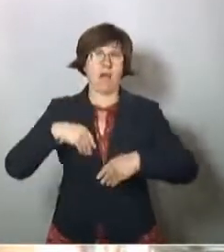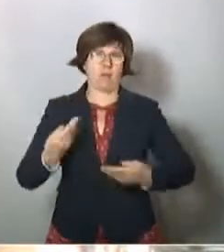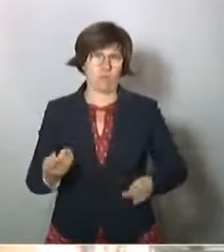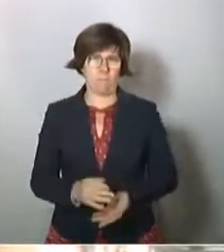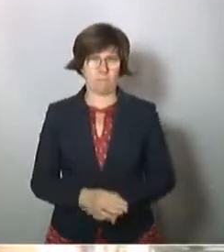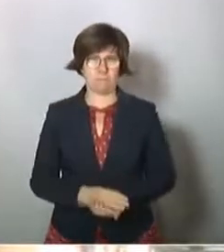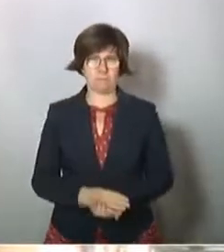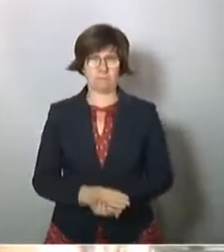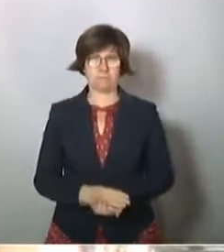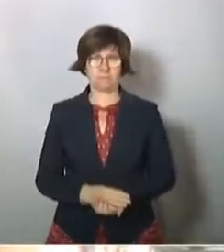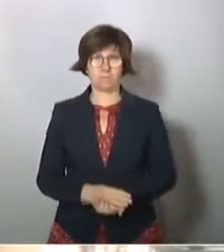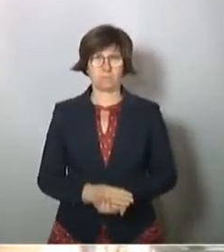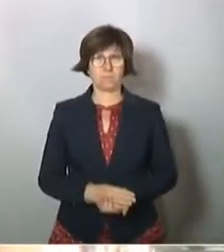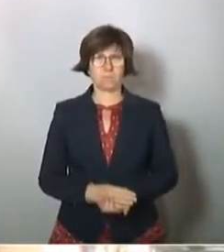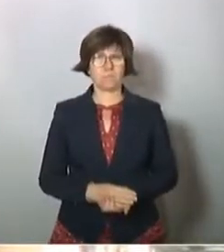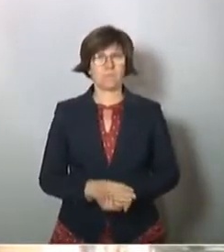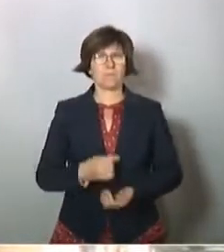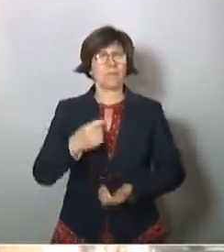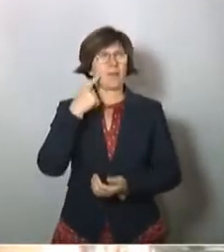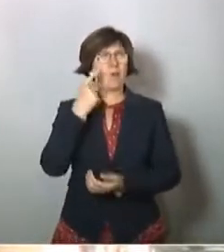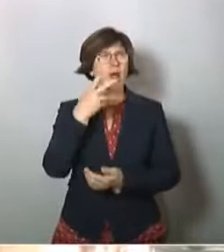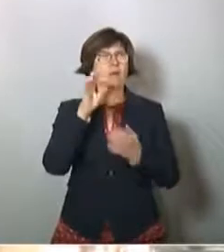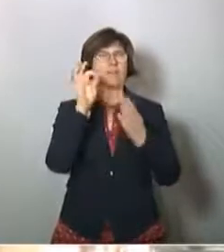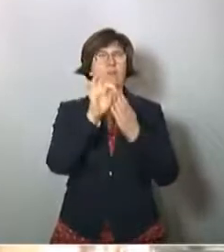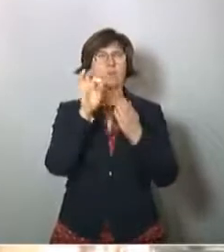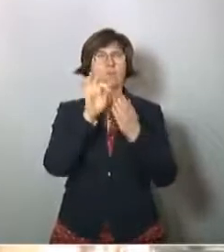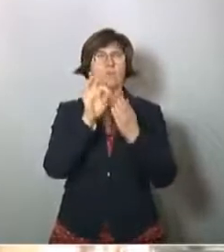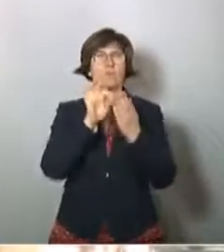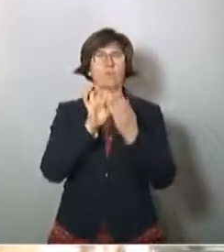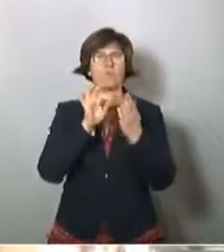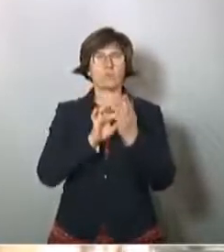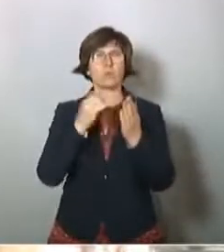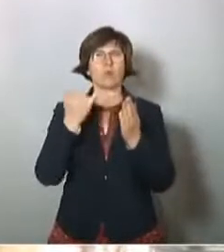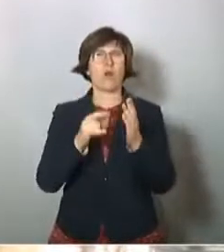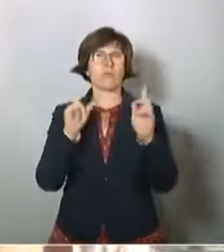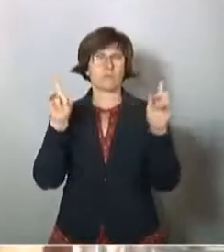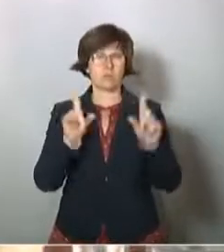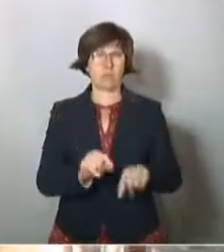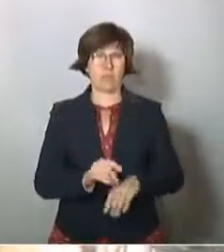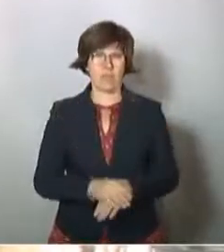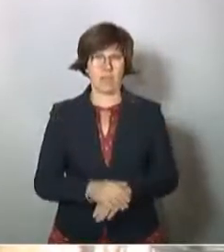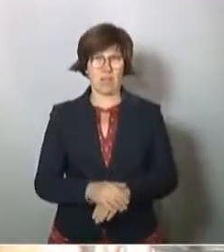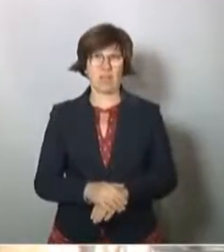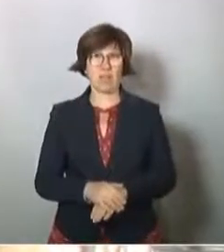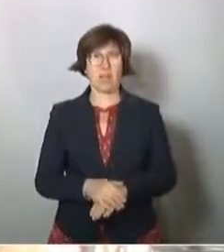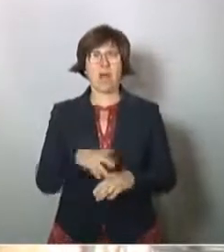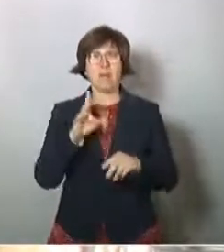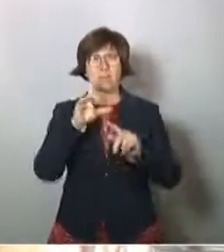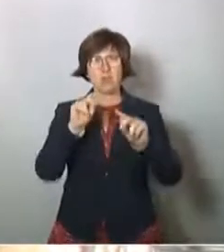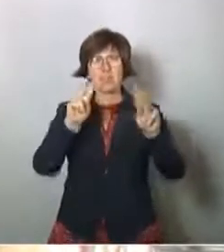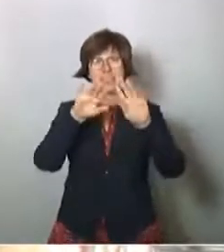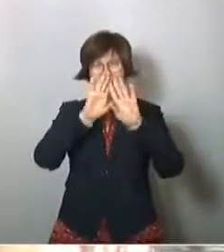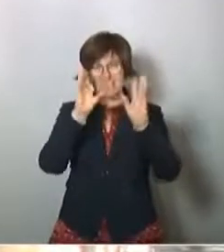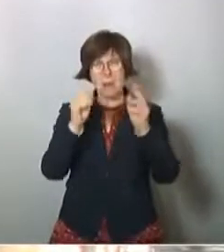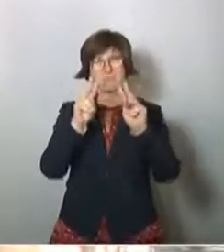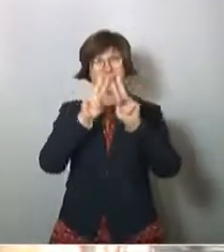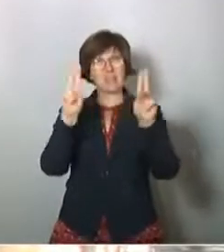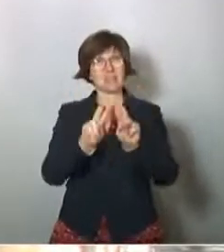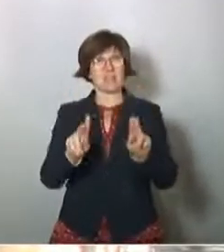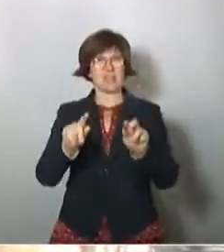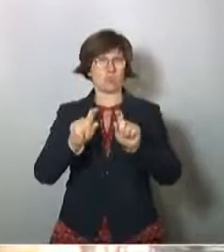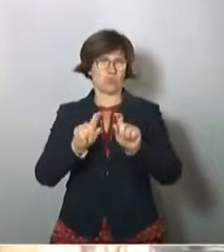worden. Und ich glaube, das sind noch ein paar Punkte, die heute ein bisschen zu kurz gekommen sind, die ganze internationale Dimension